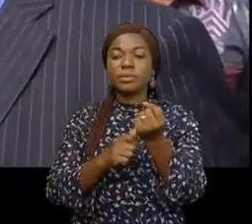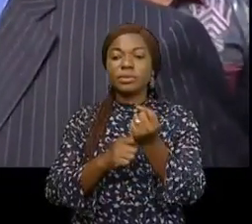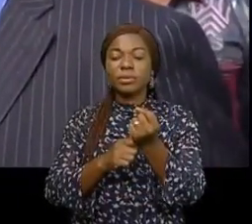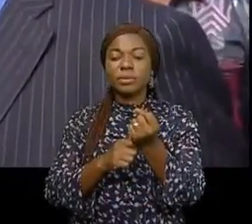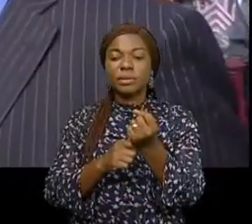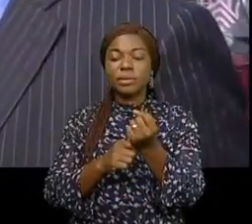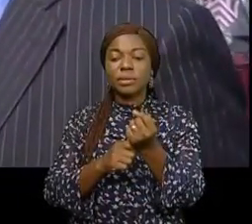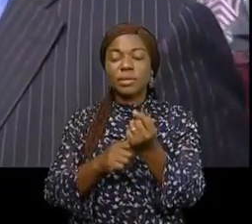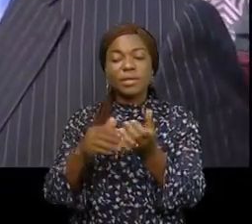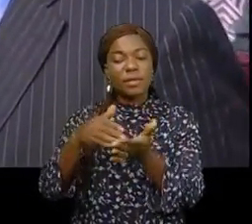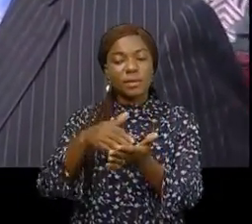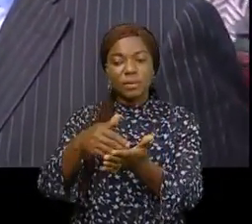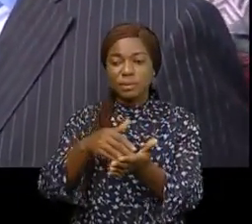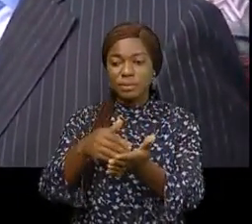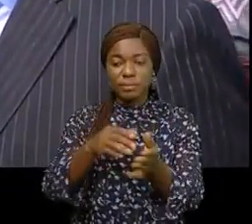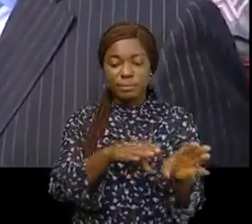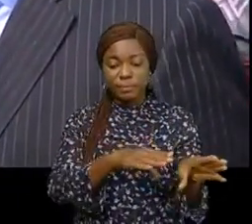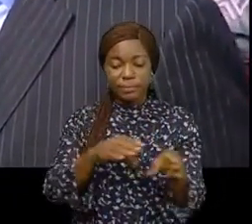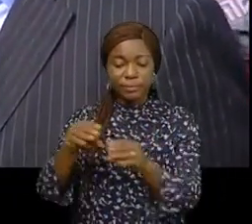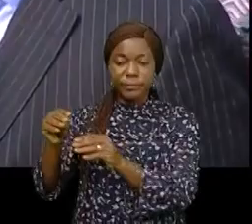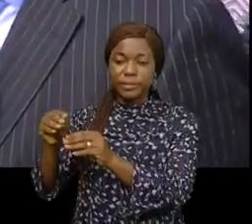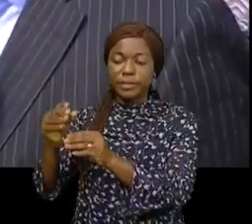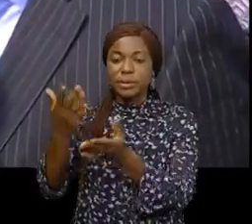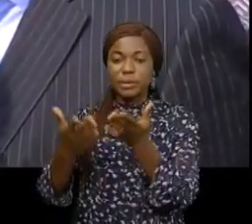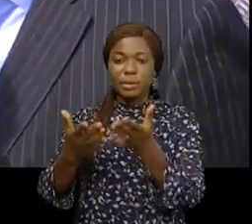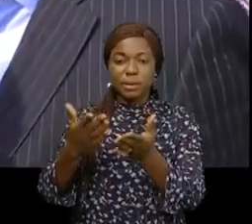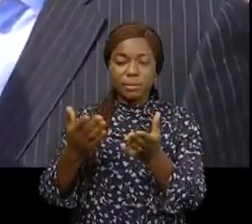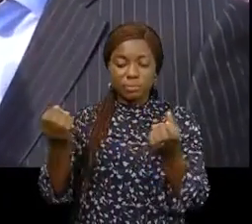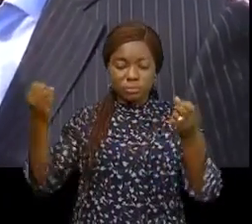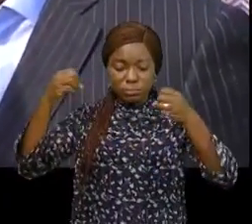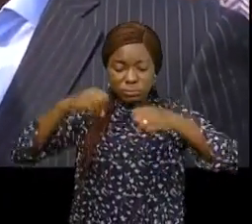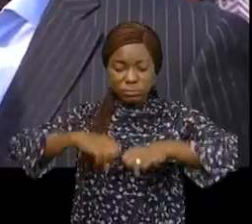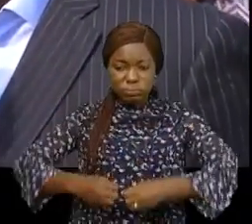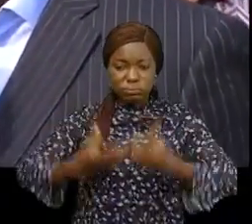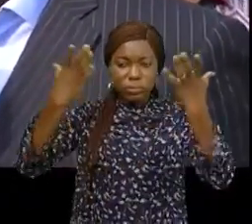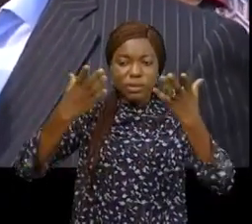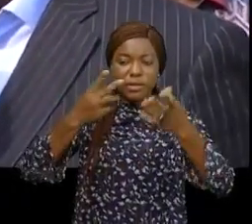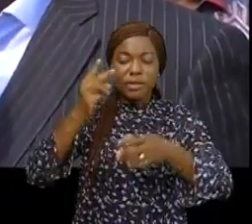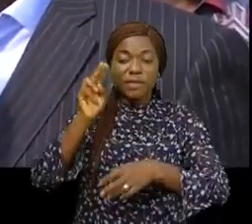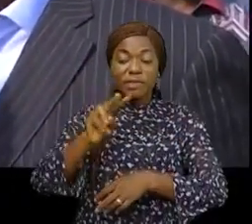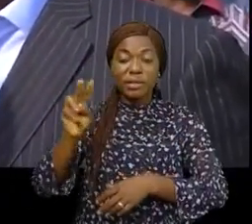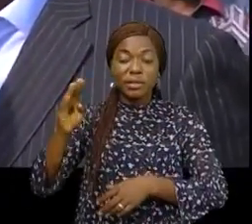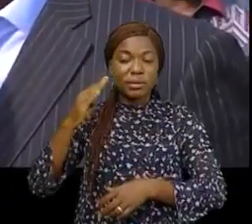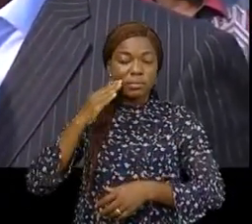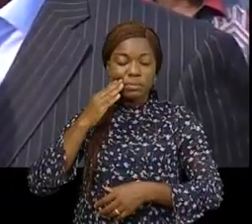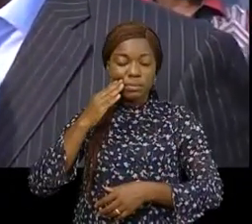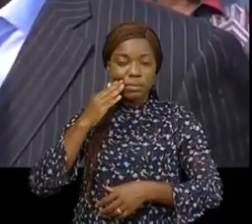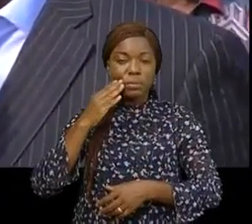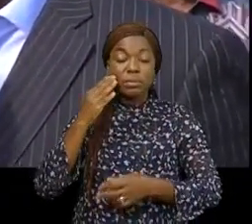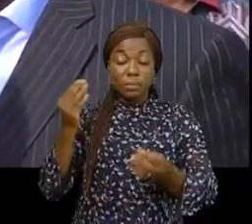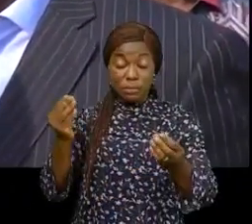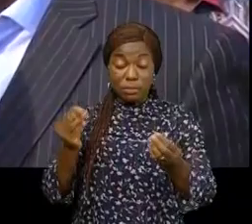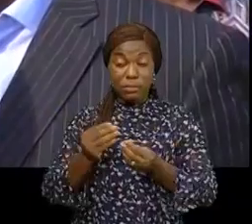déplacées à l'issue de l'éruption volcanique du 22 mai. Cela a